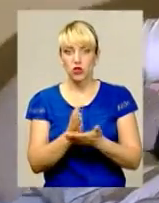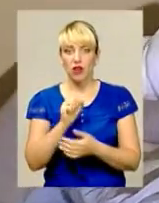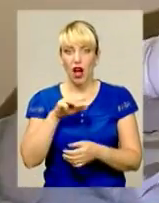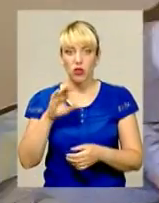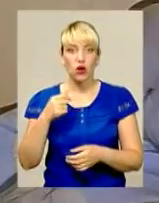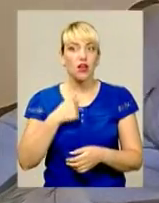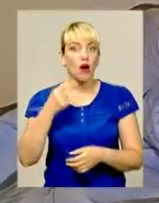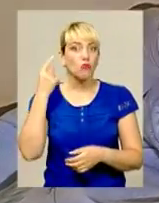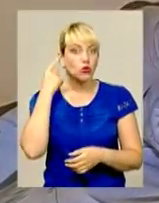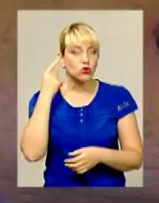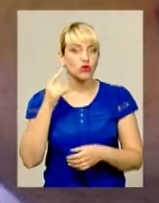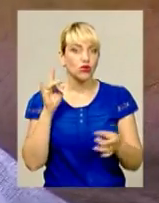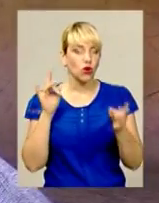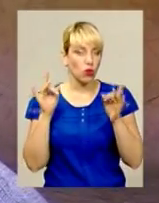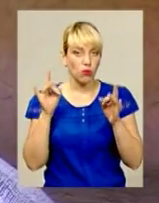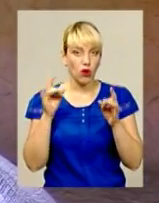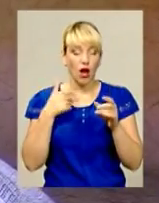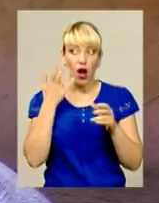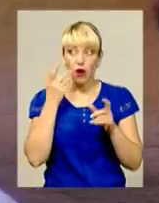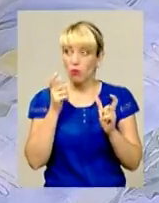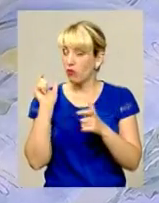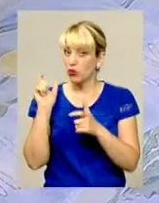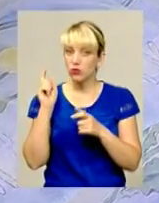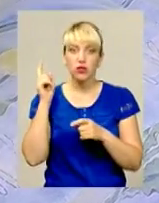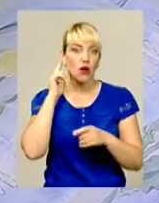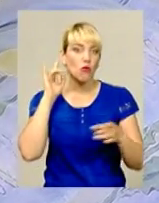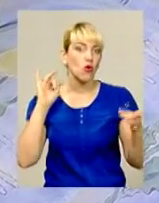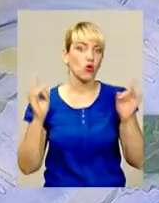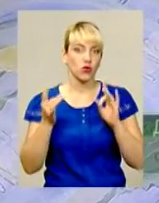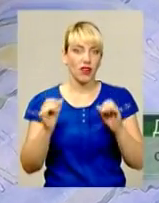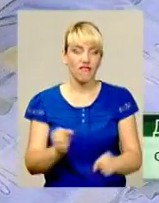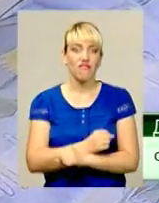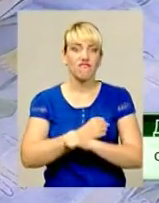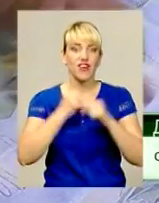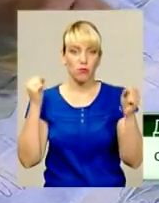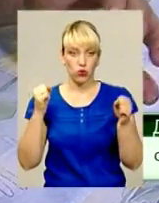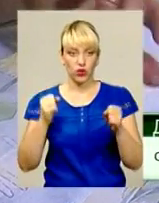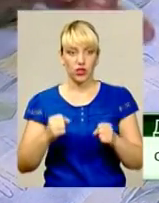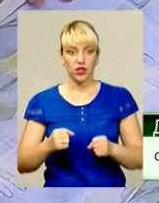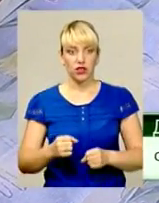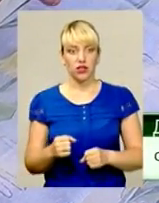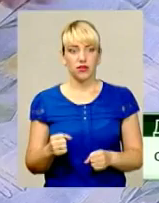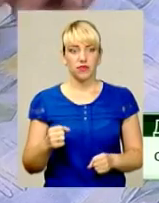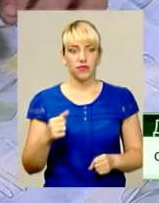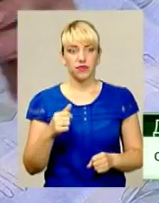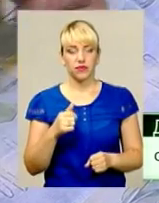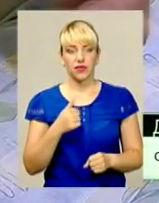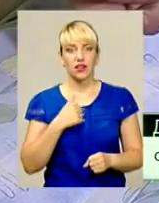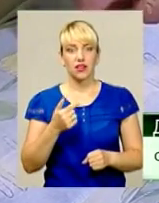почув характерний хлопок. Коли повернувся, пролунав вибух. Ми йшли з охоти. Я ружок кинув, ружці,